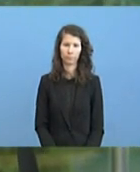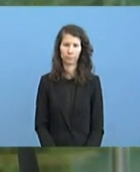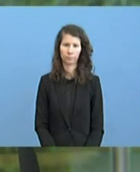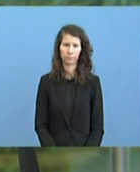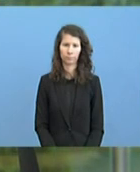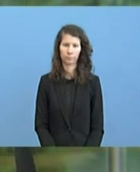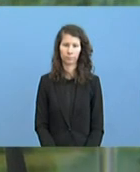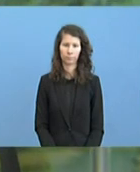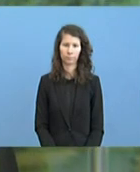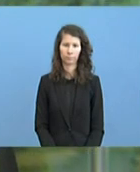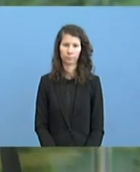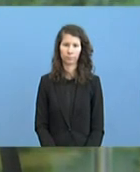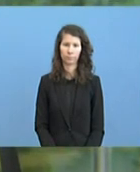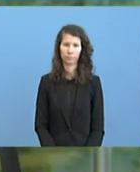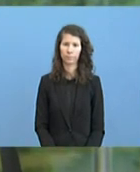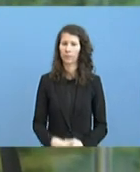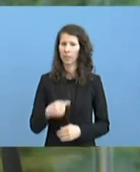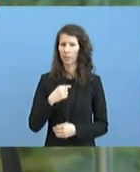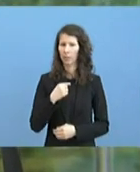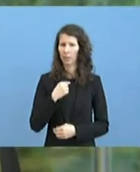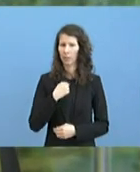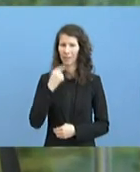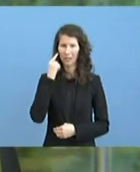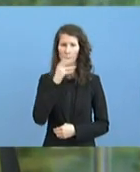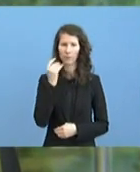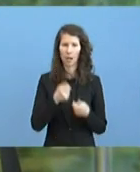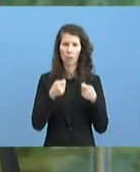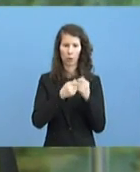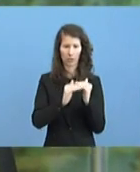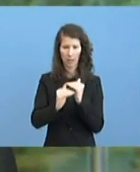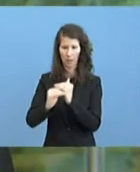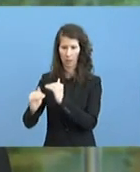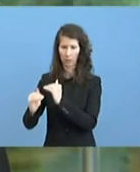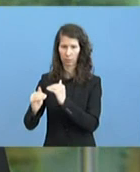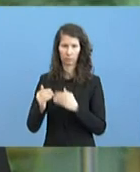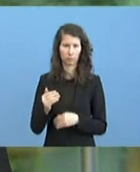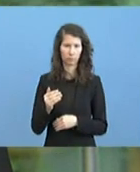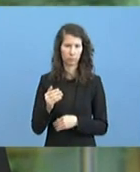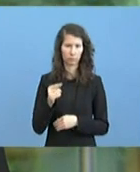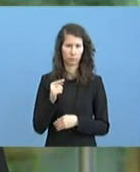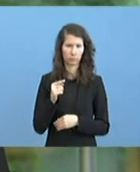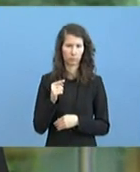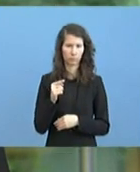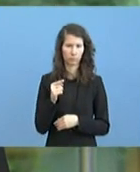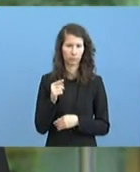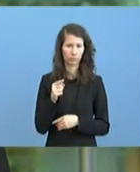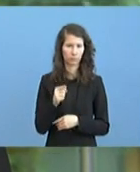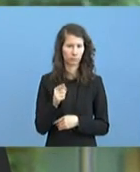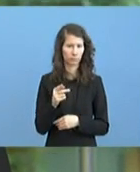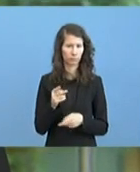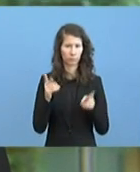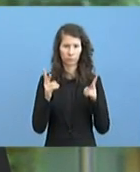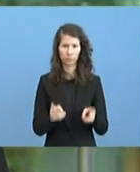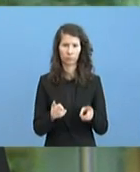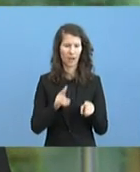Das ist ja so, dass, glaube ich, in vielen Bundesländern jetzt die Behindertenwerkstätten geschlossen sind, weil Menschen mit Behinderung